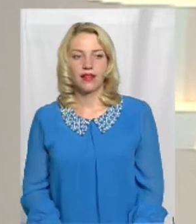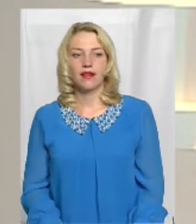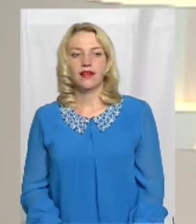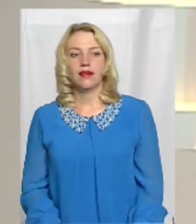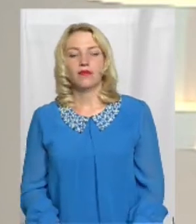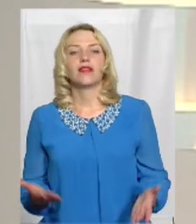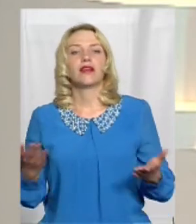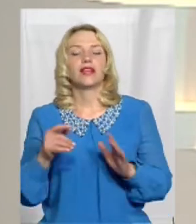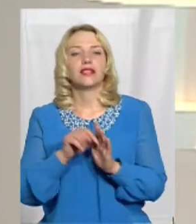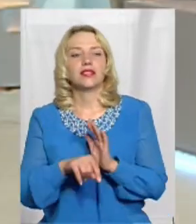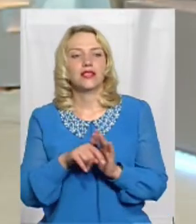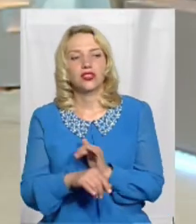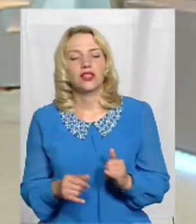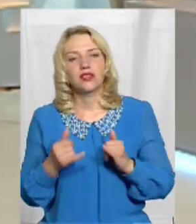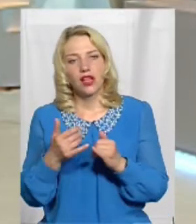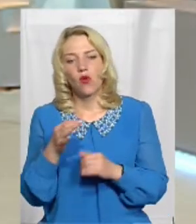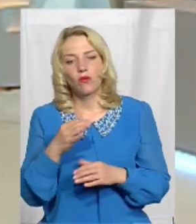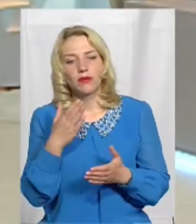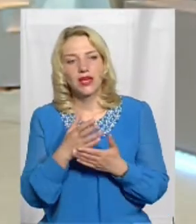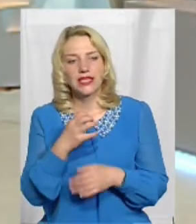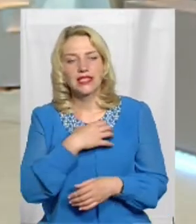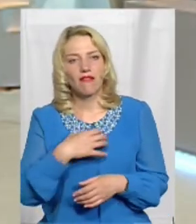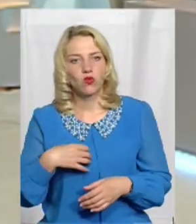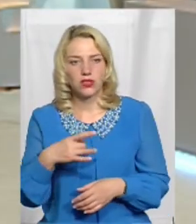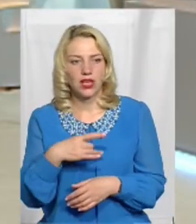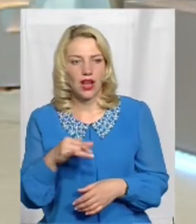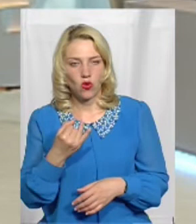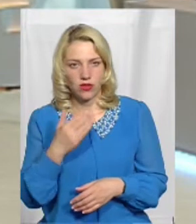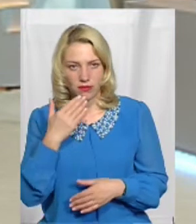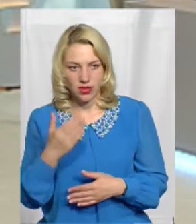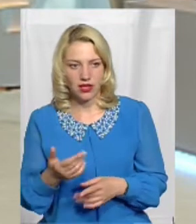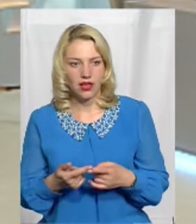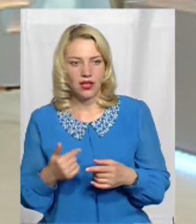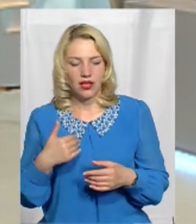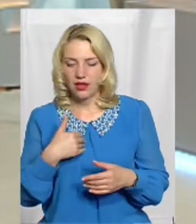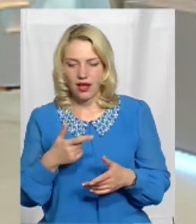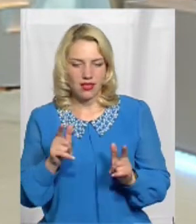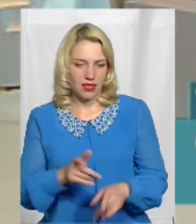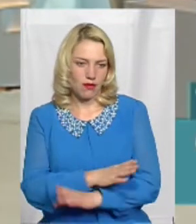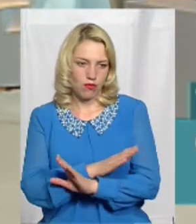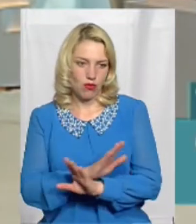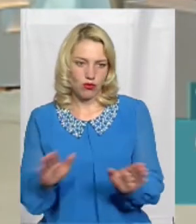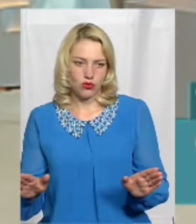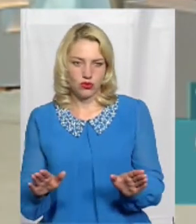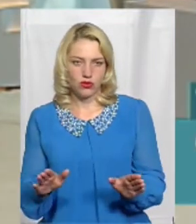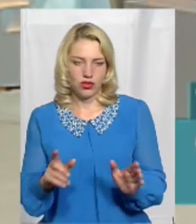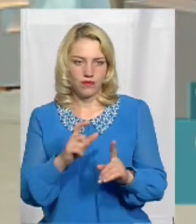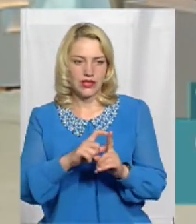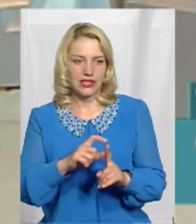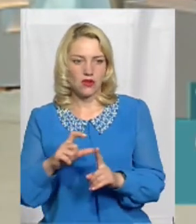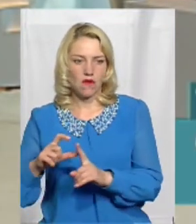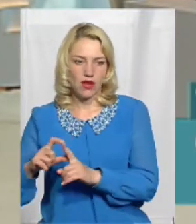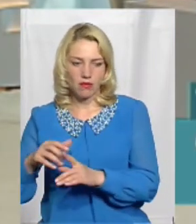Яке значення взагалі для області має Славуцький район? Ну, я хочу не погодитись з словами